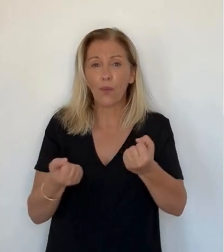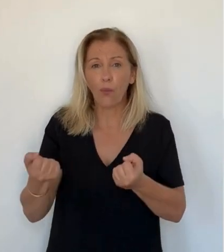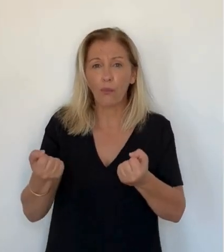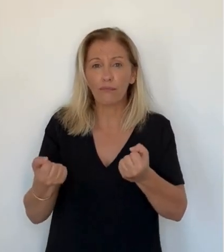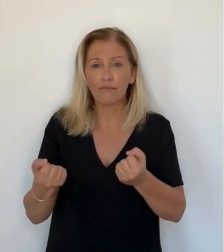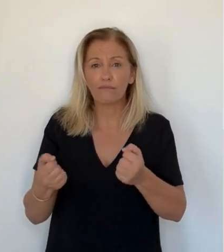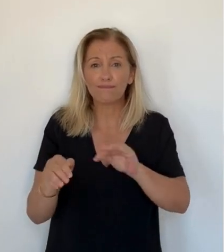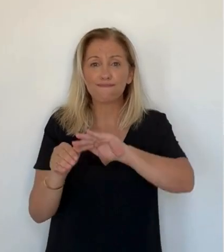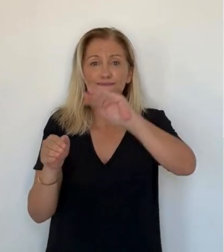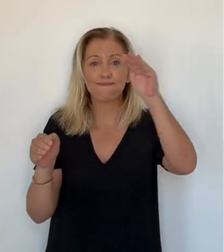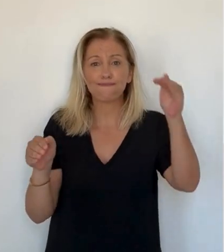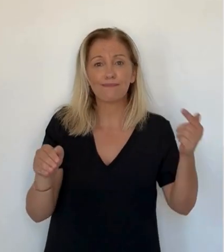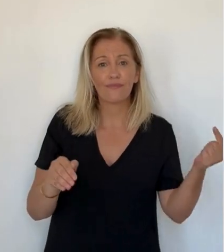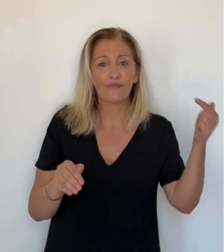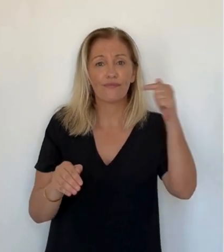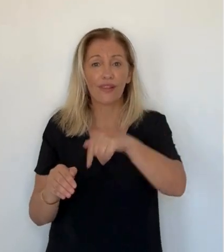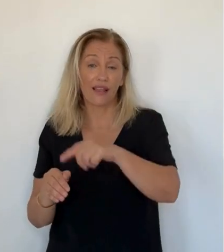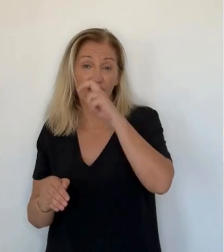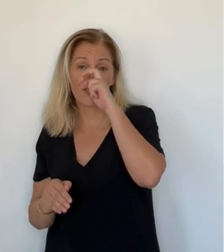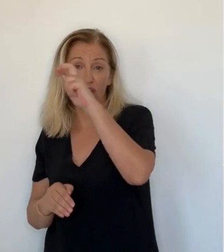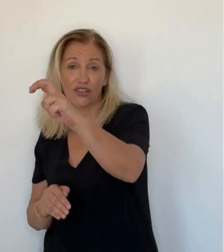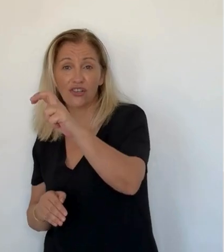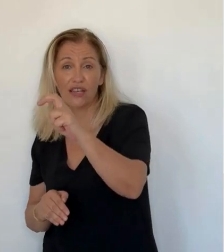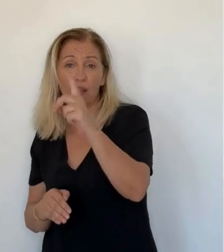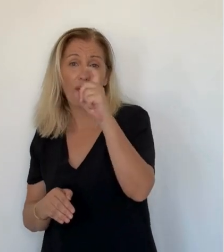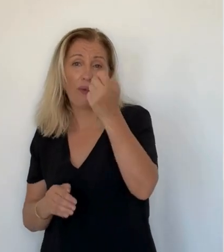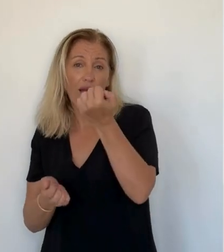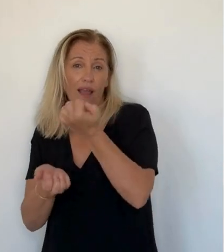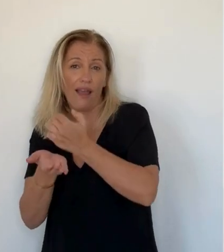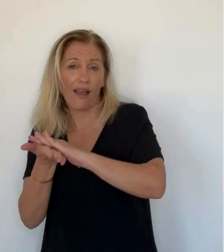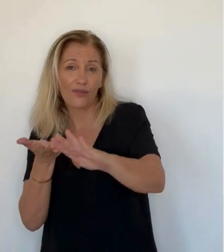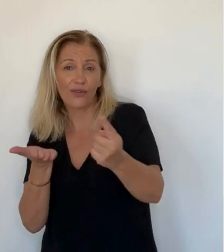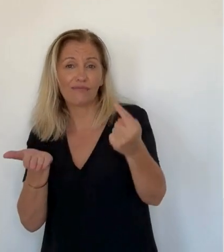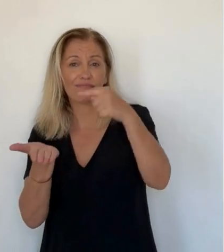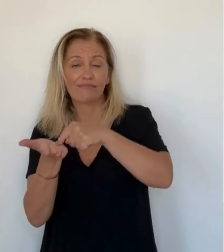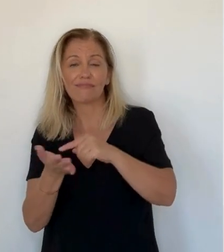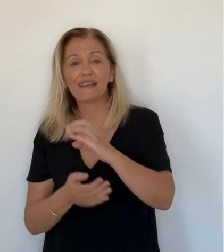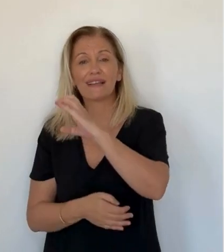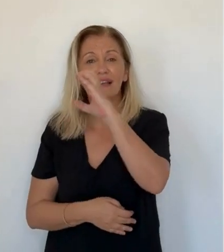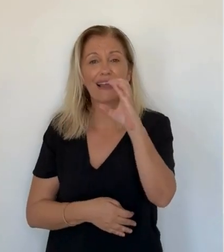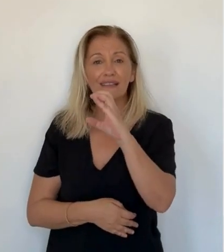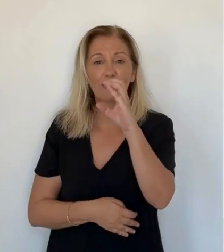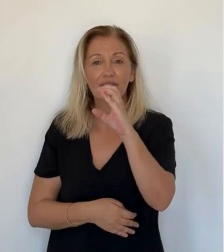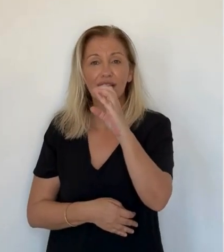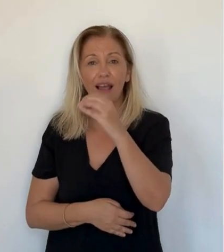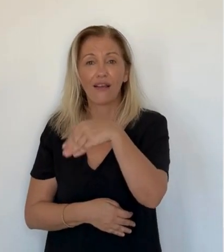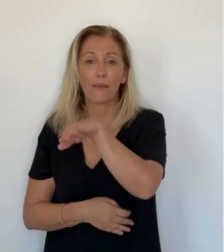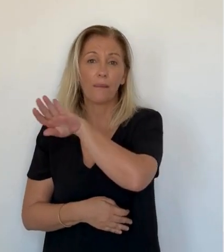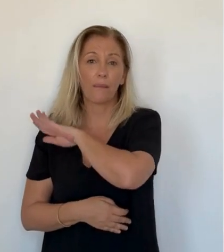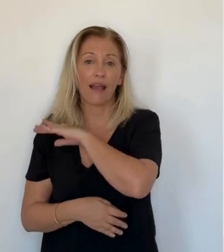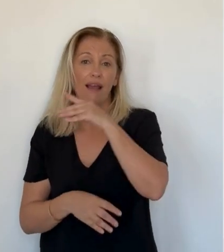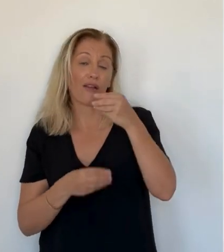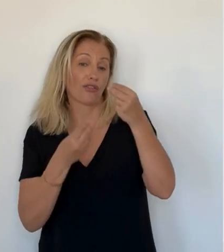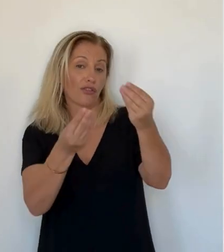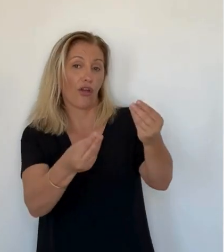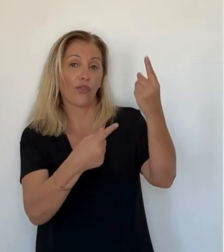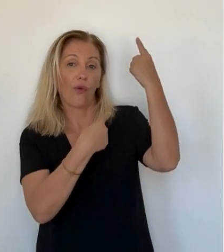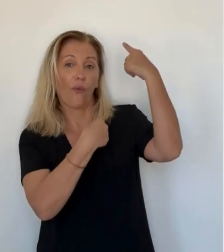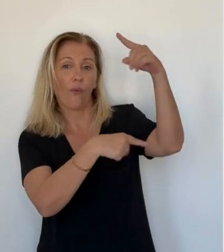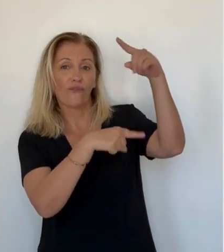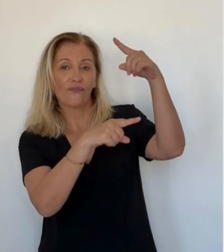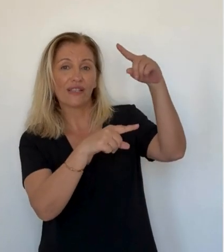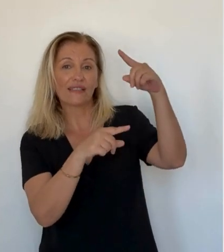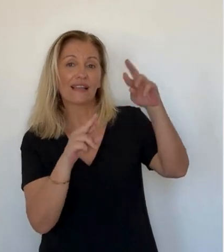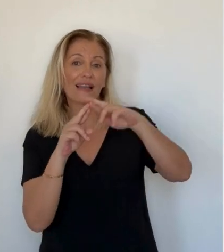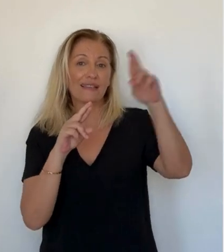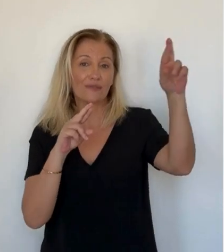rural, dans des zones difficiles d'accès qui ne sont pas reliées au réseau d'eau de l'office hydraulique. Les camions-citernes, viennent